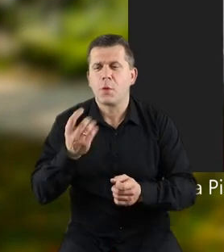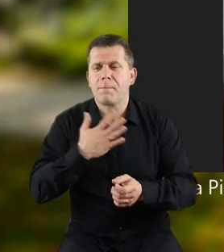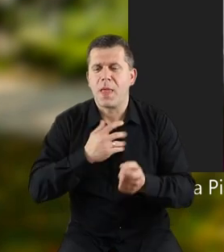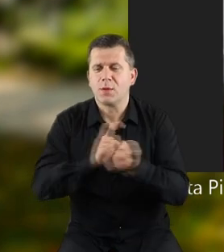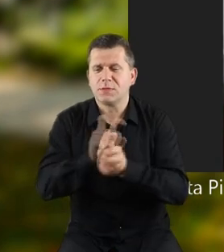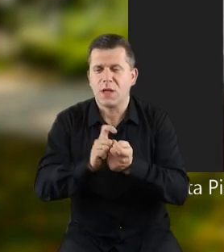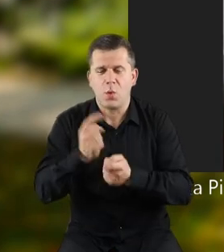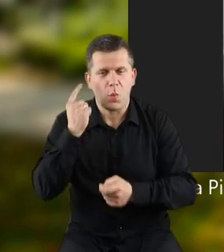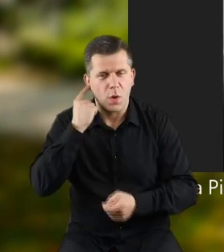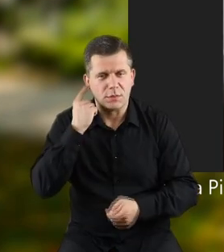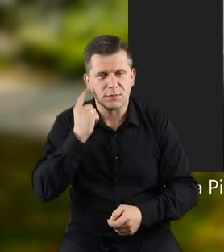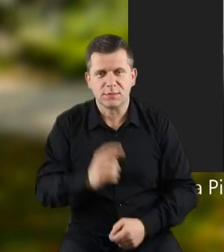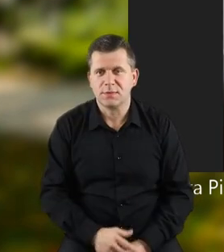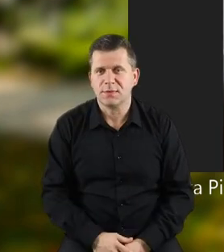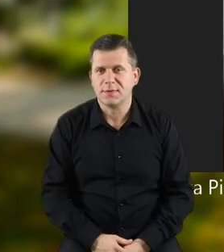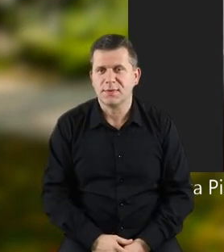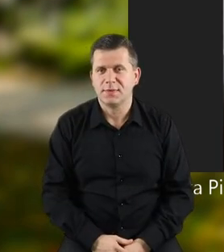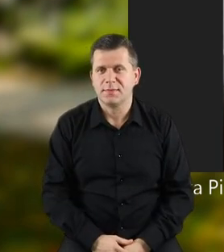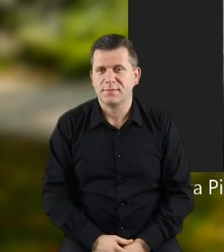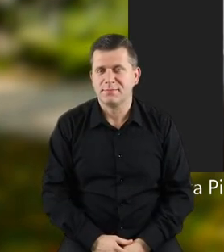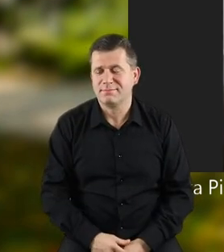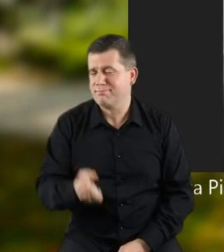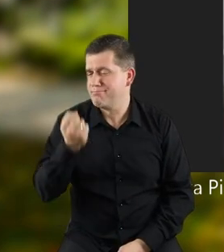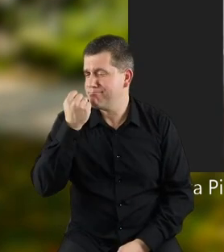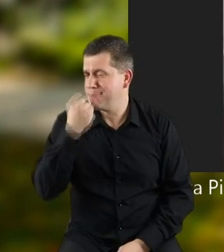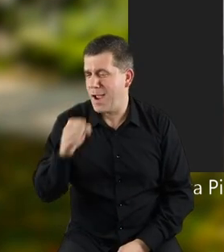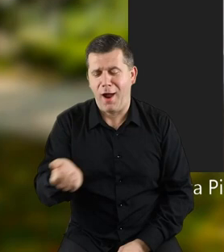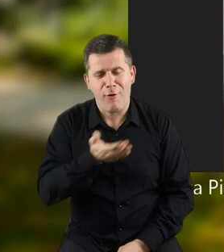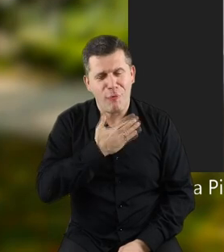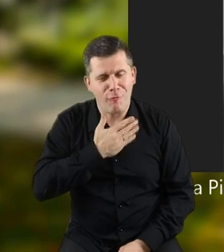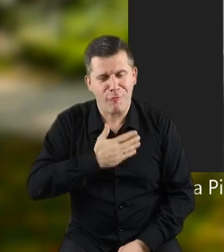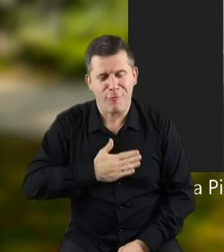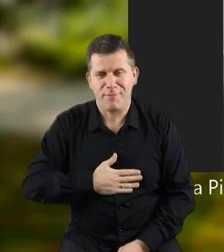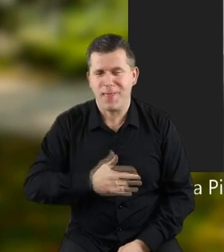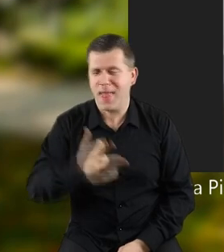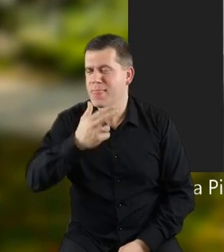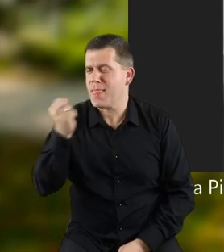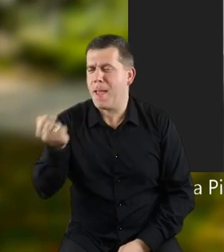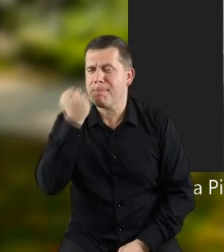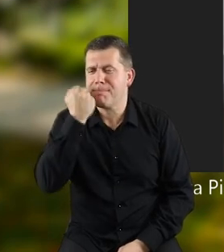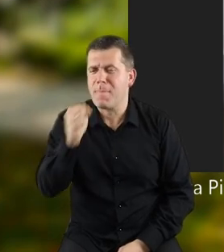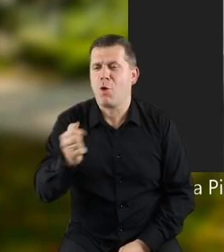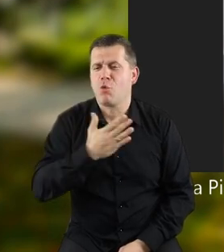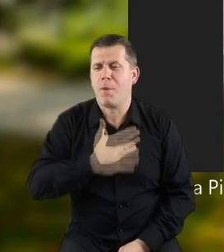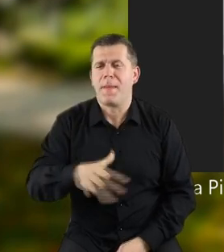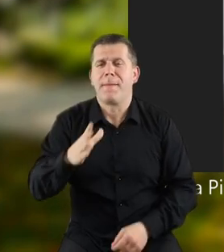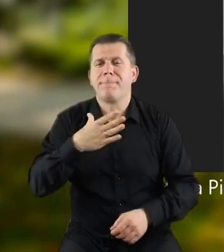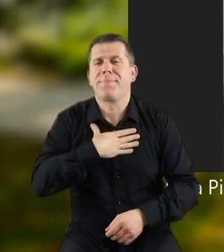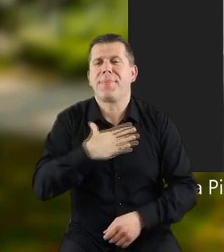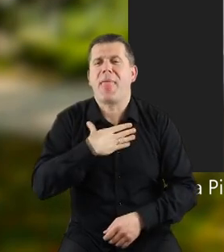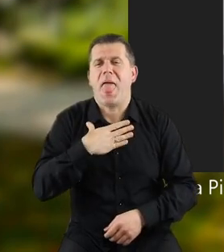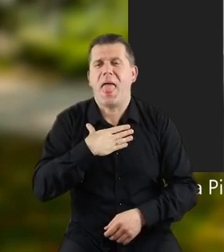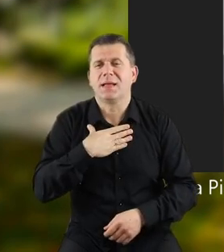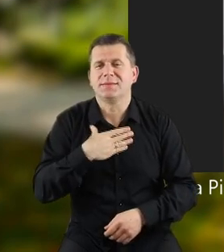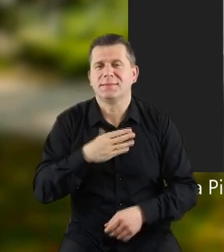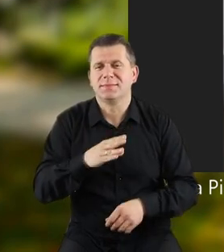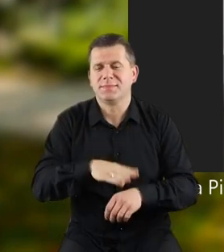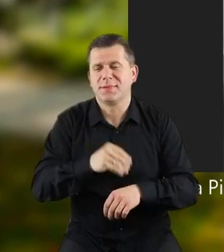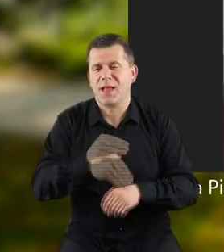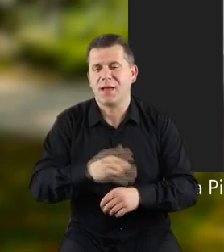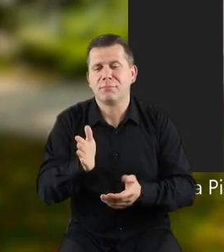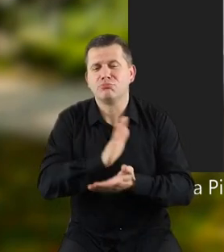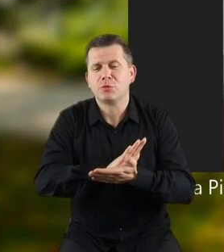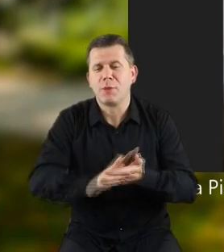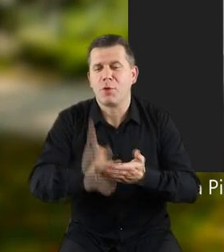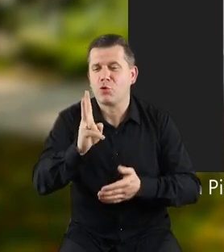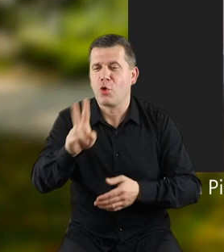miałam małe zakłócenia. Słuchaj, bardzo lubię, a najbardziej lubię pieski. Przepraszam